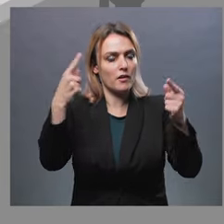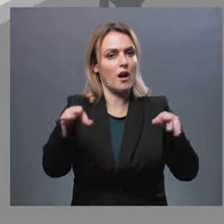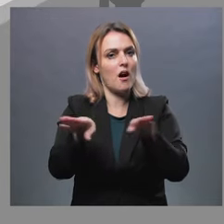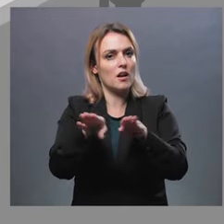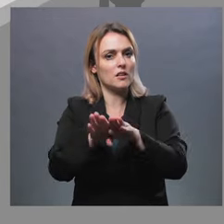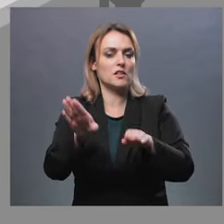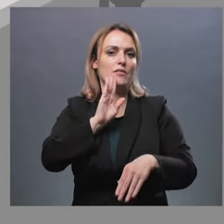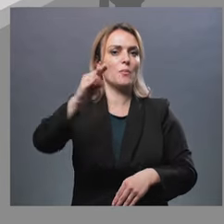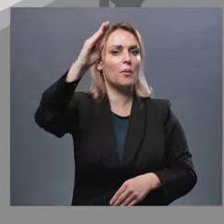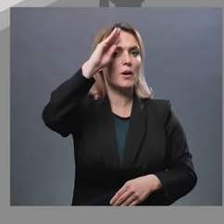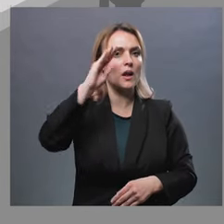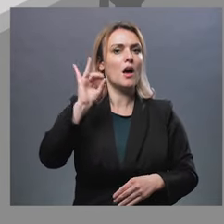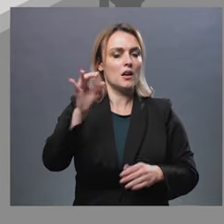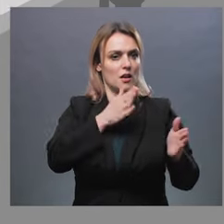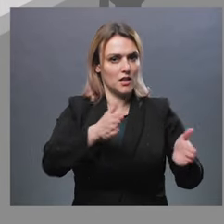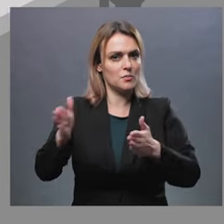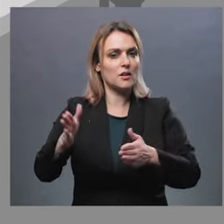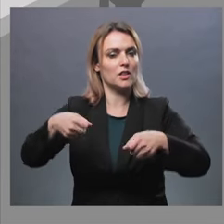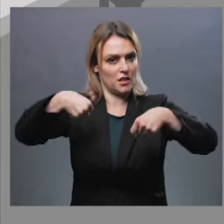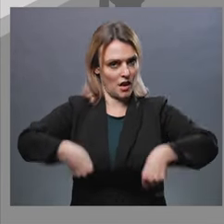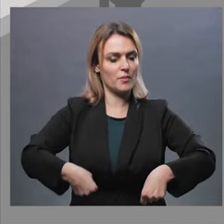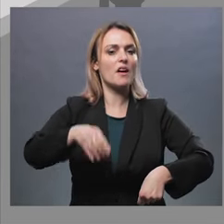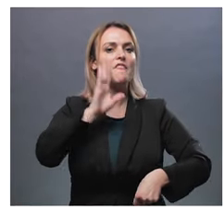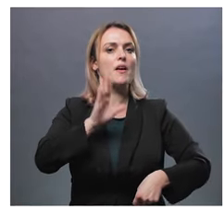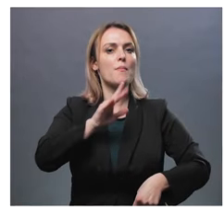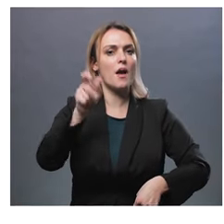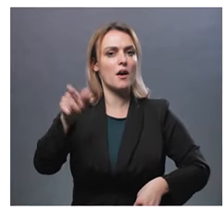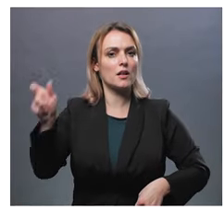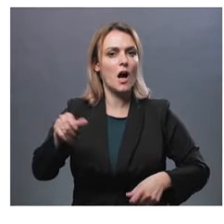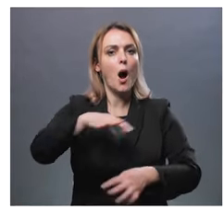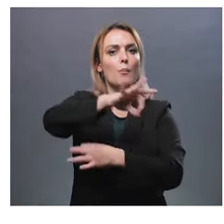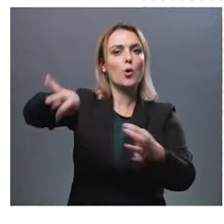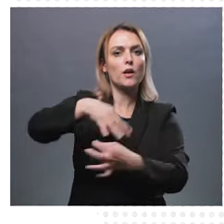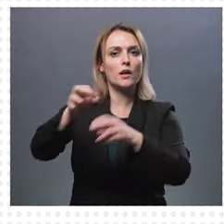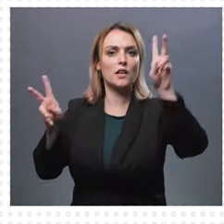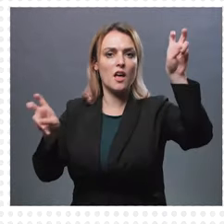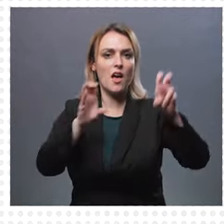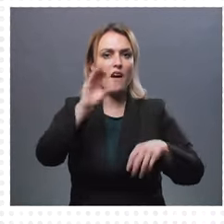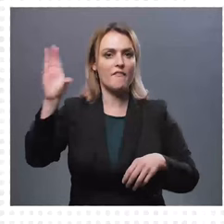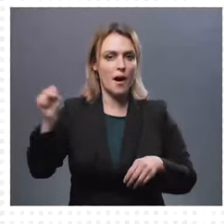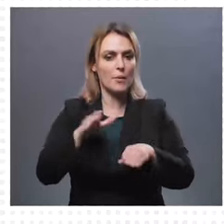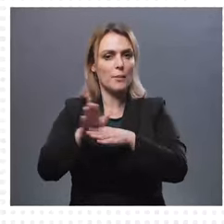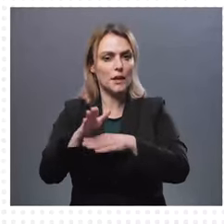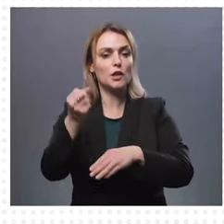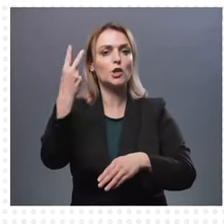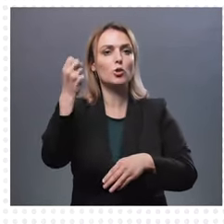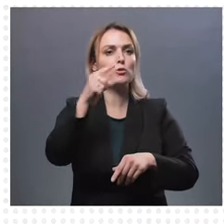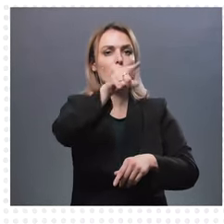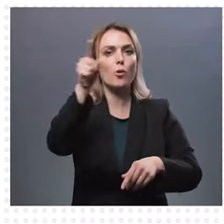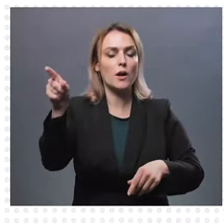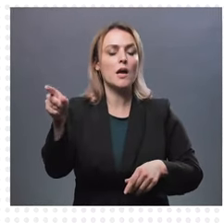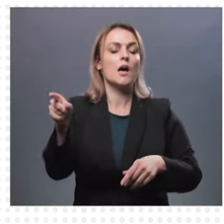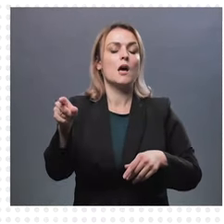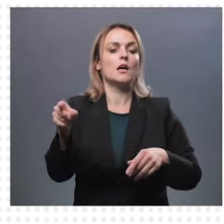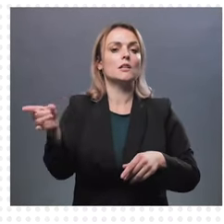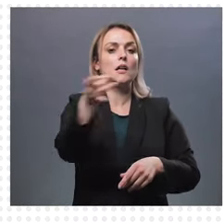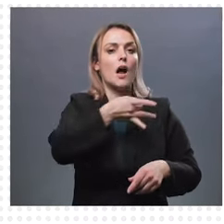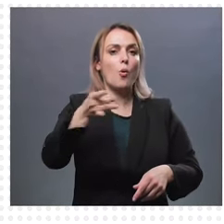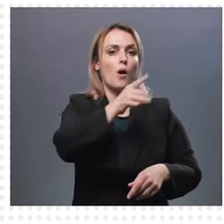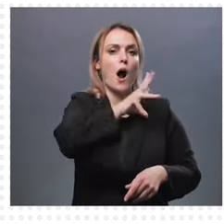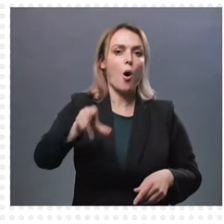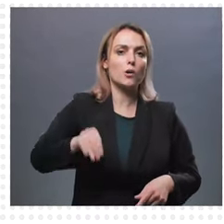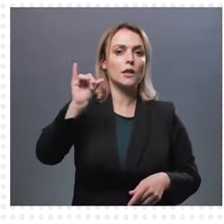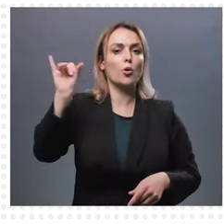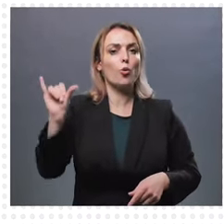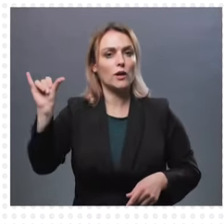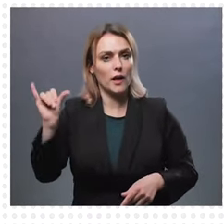egalității de gen și respectarea drepturilor femeilor. Proiectul EVA este implementat în 12 localități partenere din răioanele